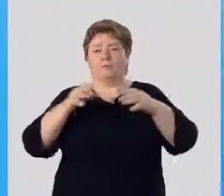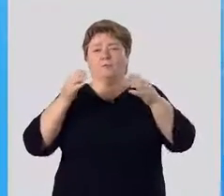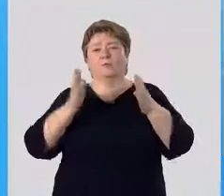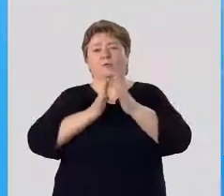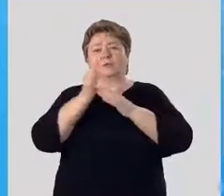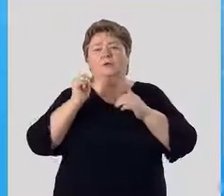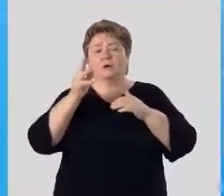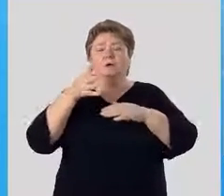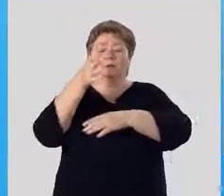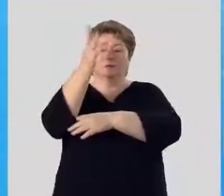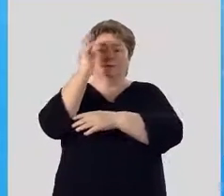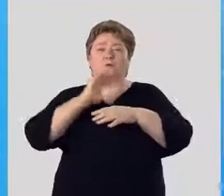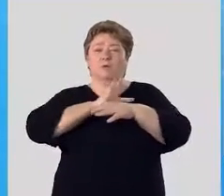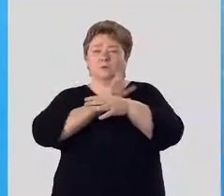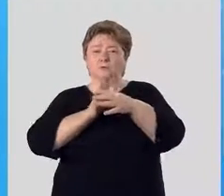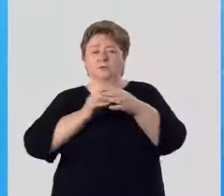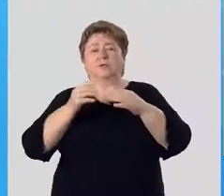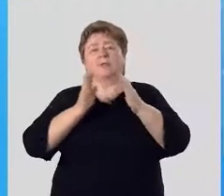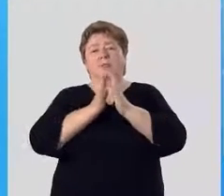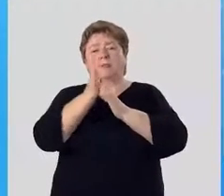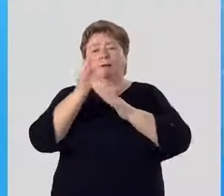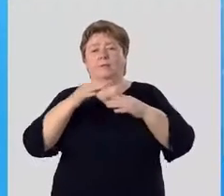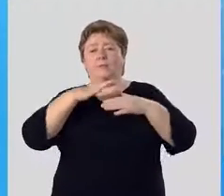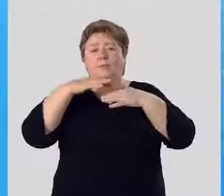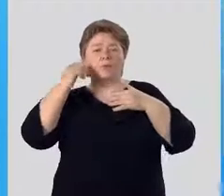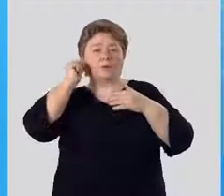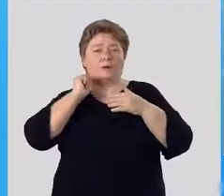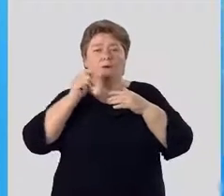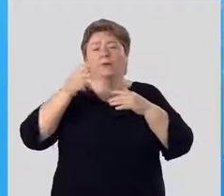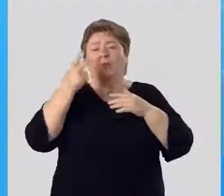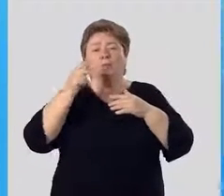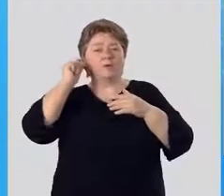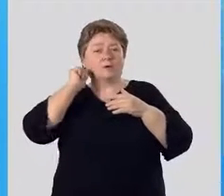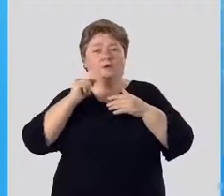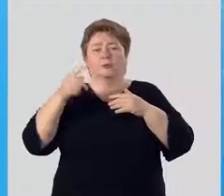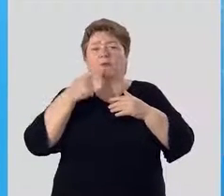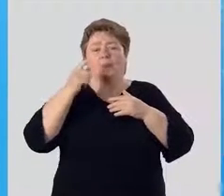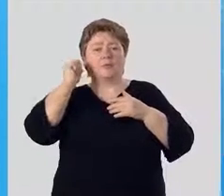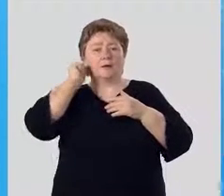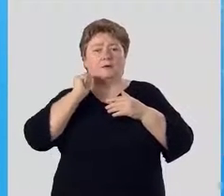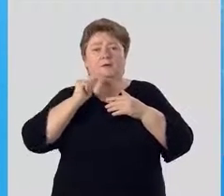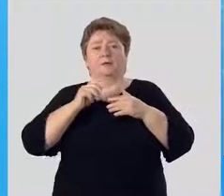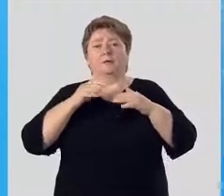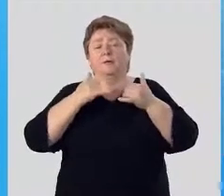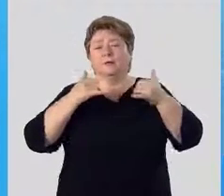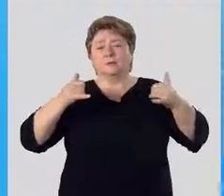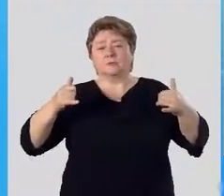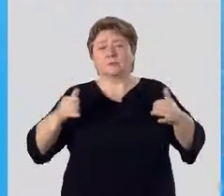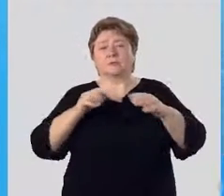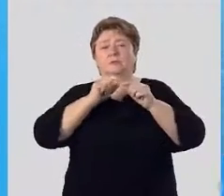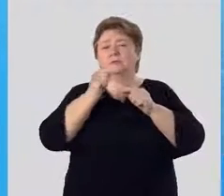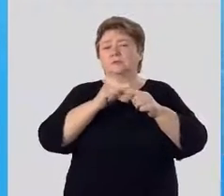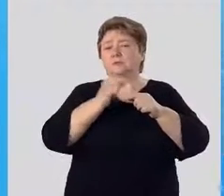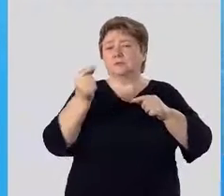такие как деревья, кустарники, травы, многолетние, туалетние, однолетние, распространение